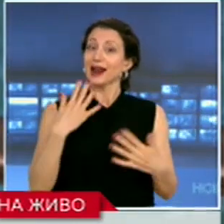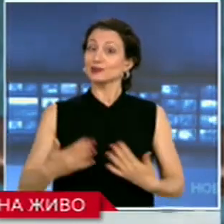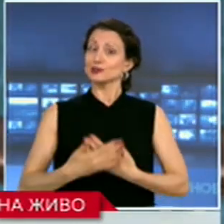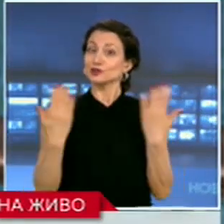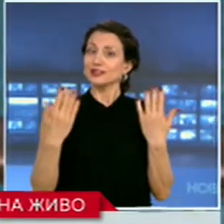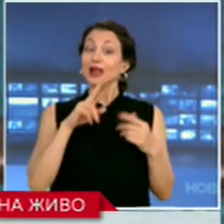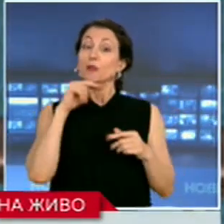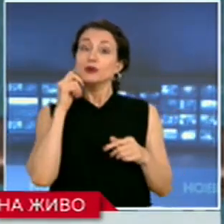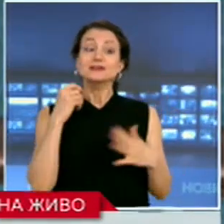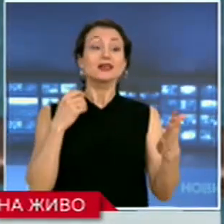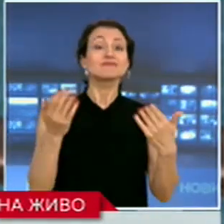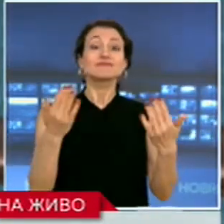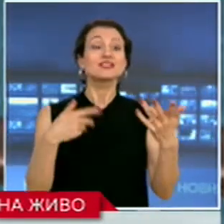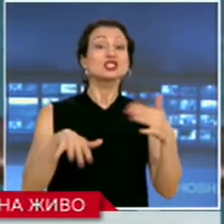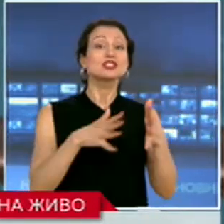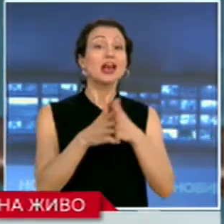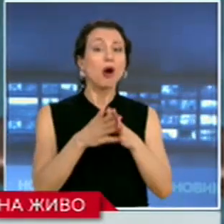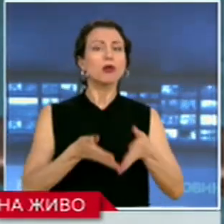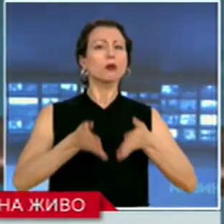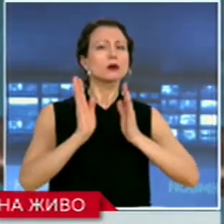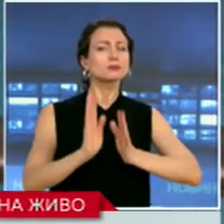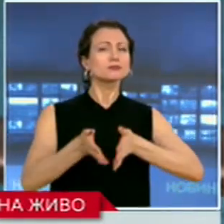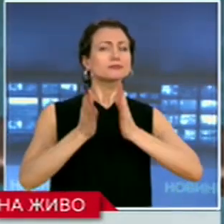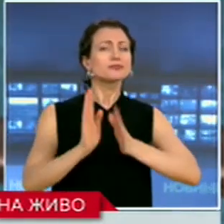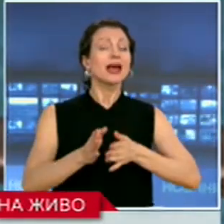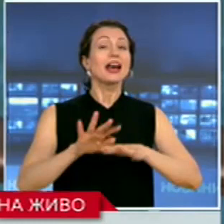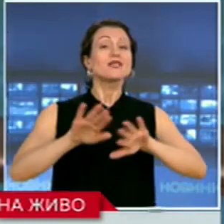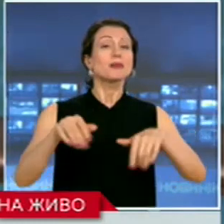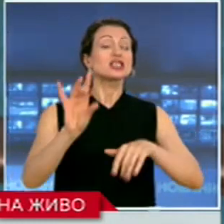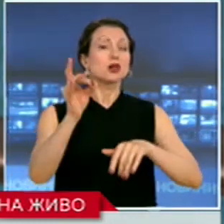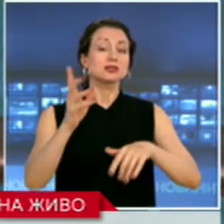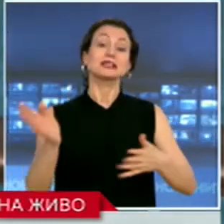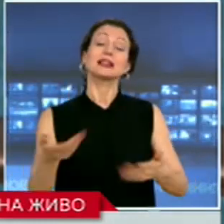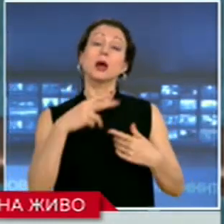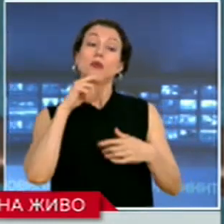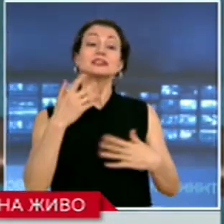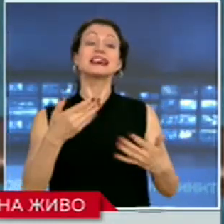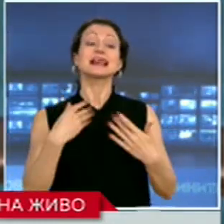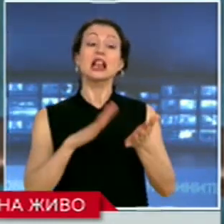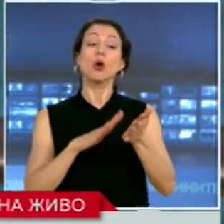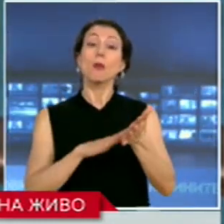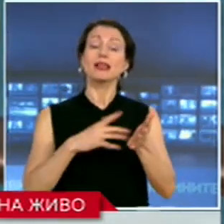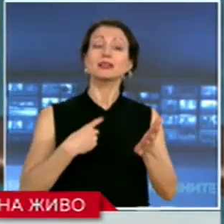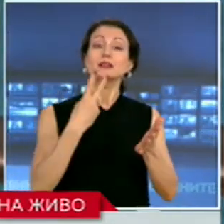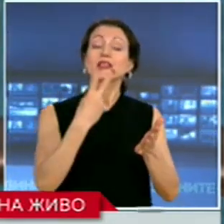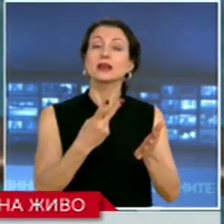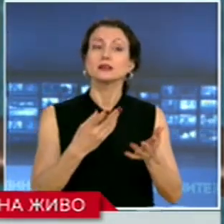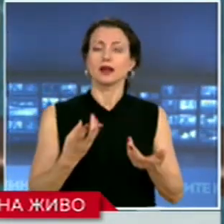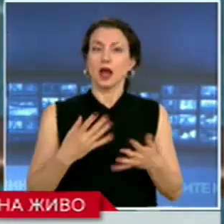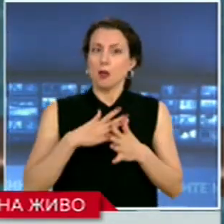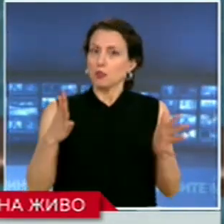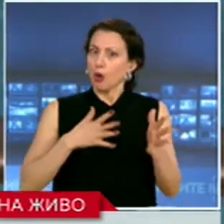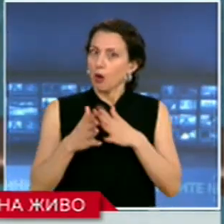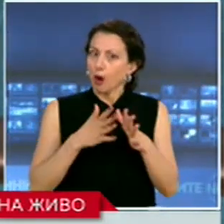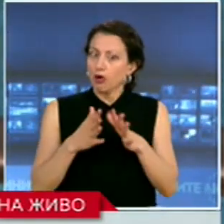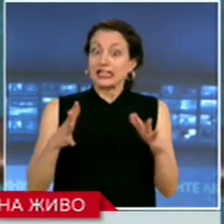документи на хората, които са пътували в посока. Росенеца, а заради огромния брой присъстващи, огромния интерес, тъй като събитието